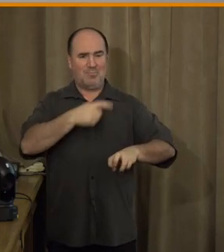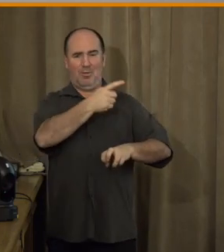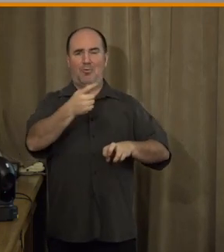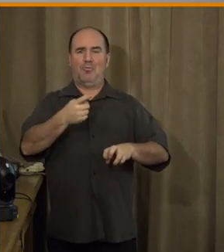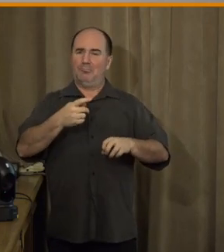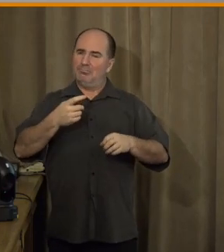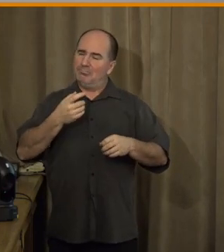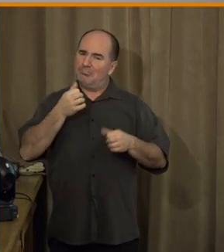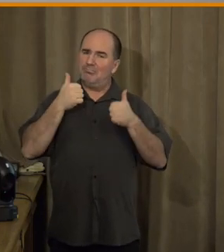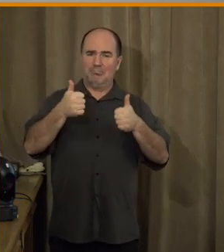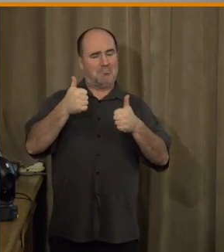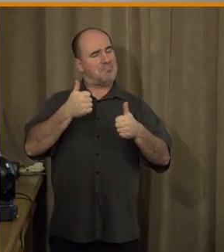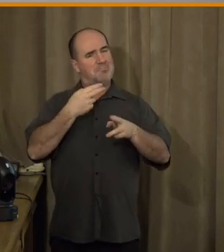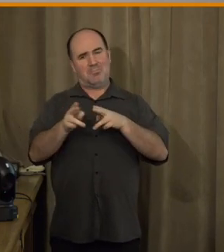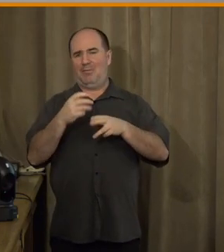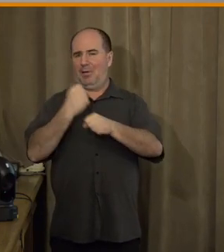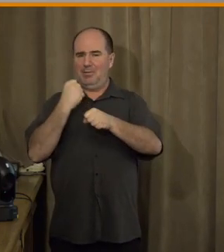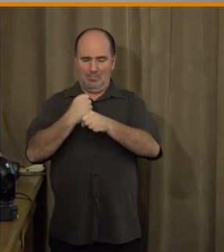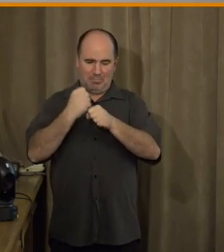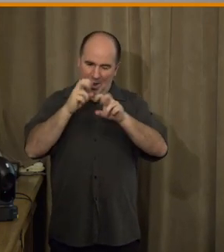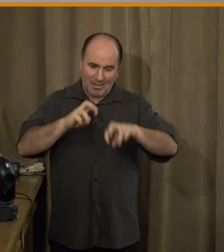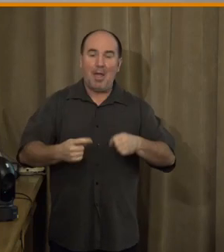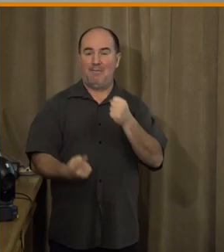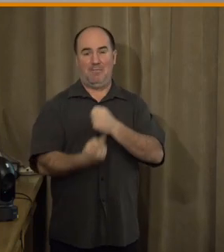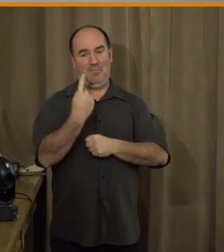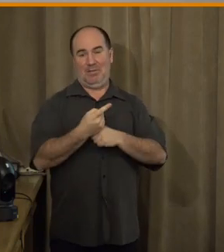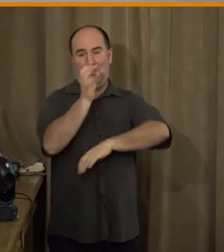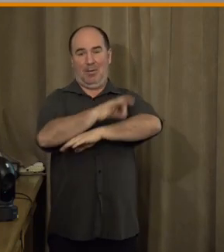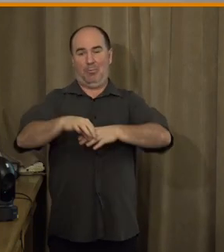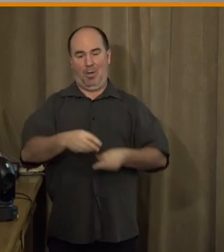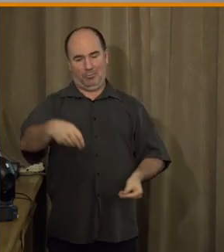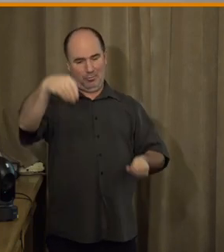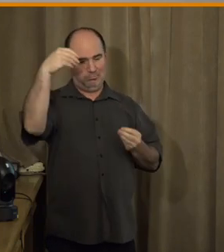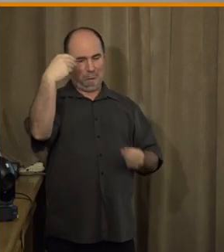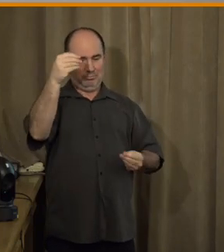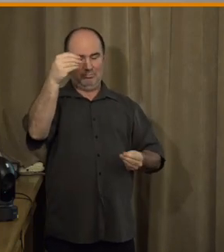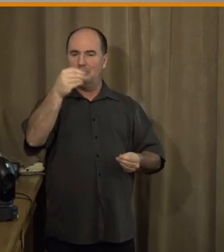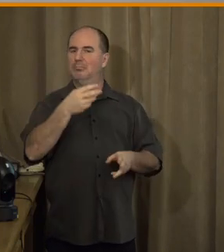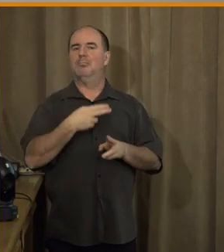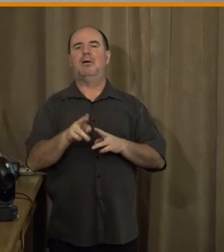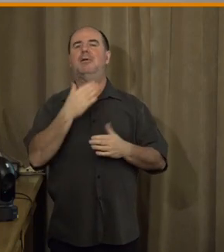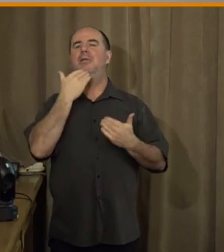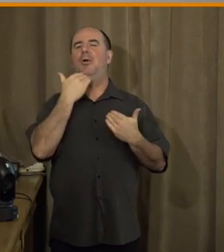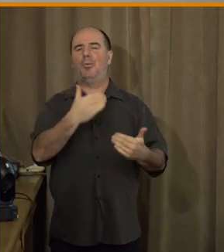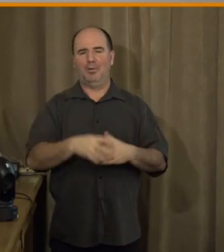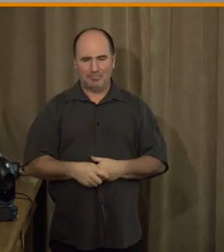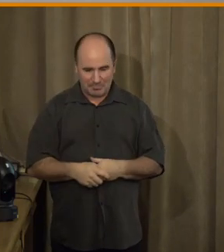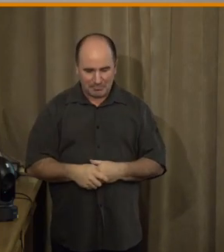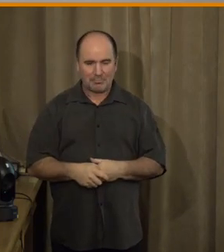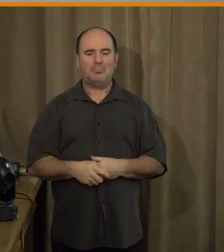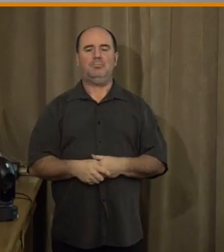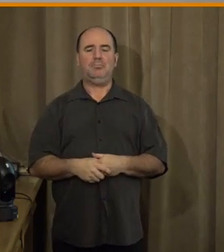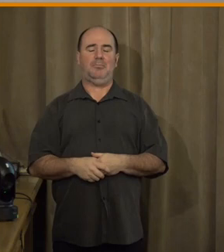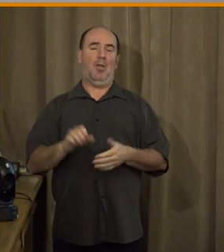myslím, že ten výsledek je skutečně pěkný. Takže odkazuji znovu na ty naše výstupy